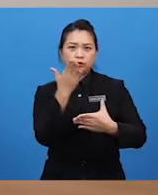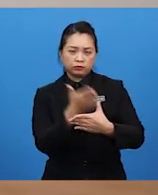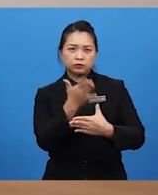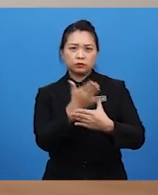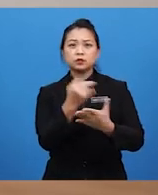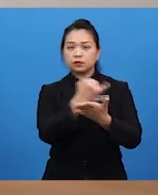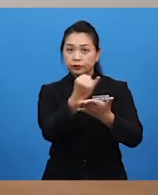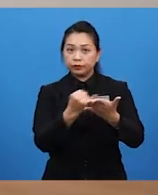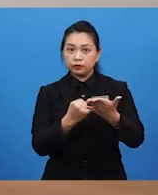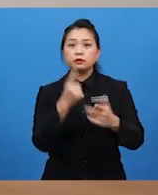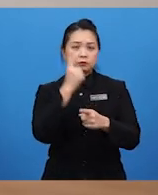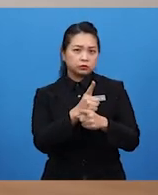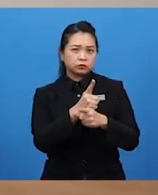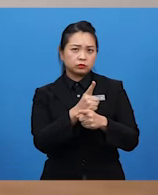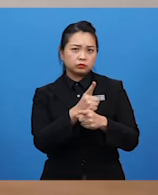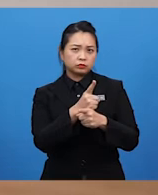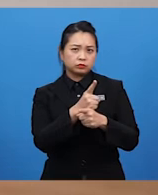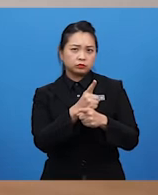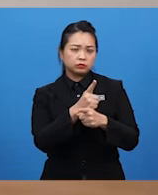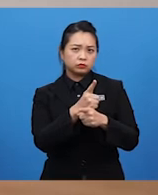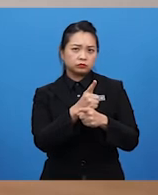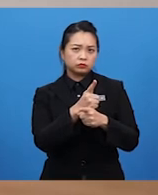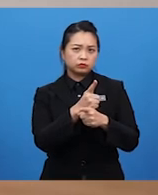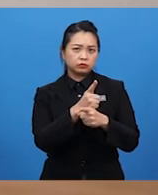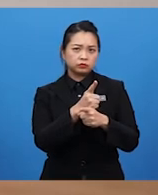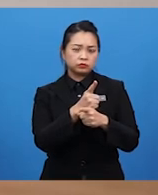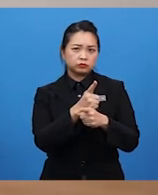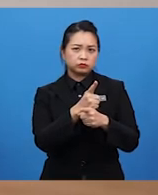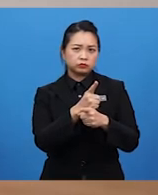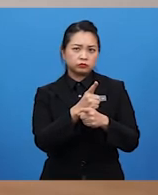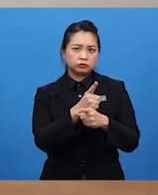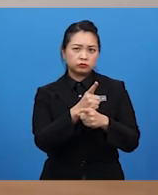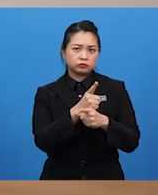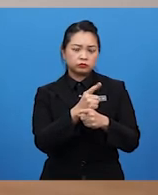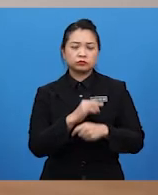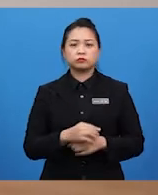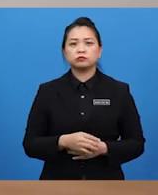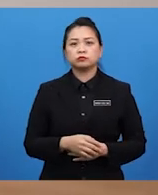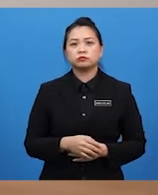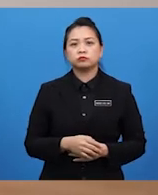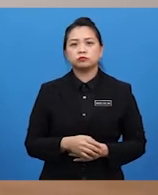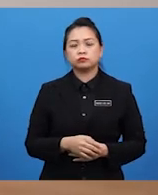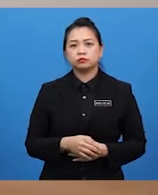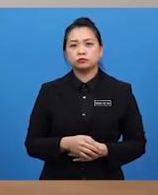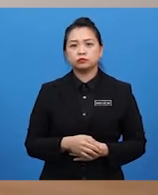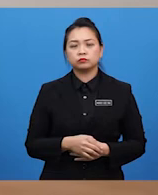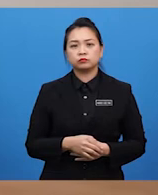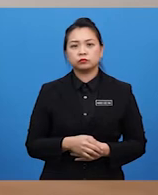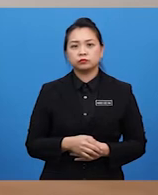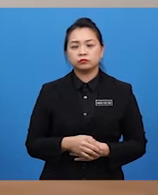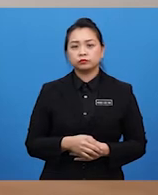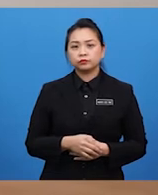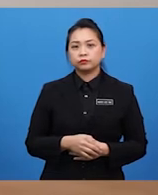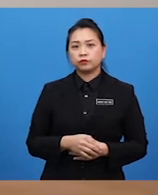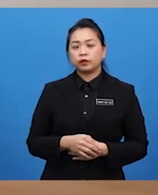visual. Betulkah Cikgu Arief ini? Dah main-main emosi ini risau juga saya ini. Ya. Untuk pengetah pelajar dan juga